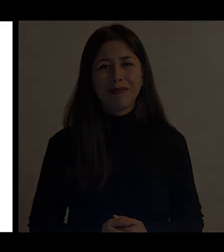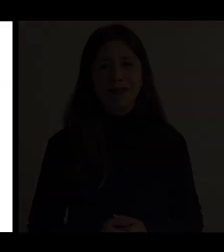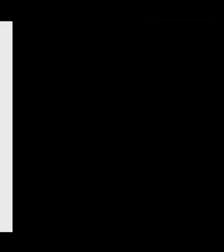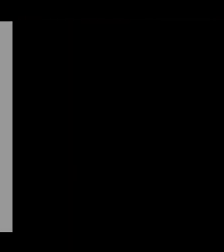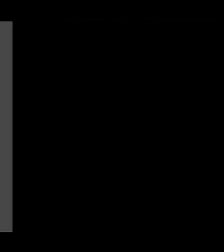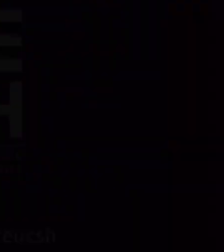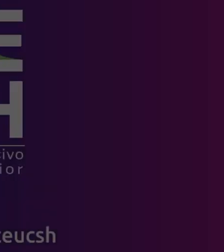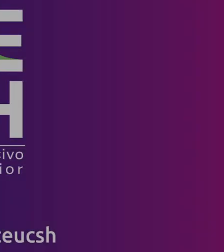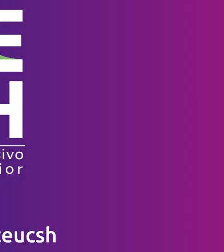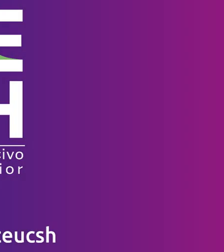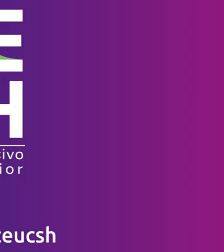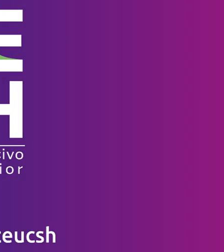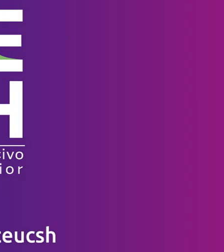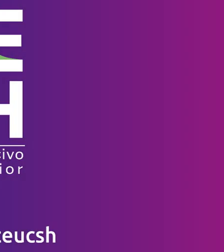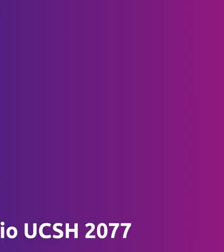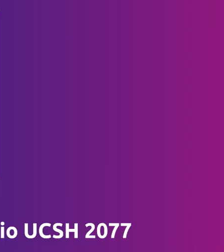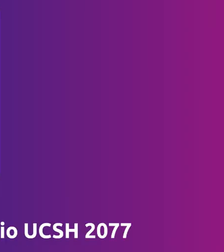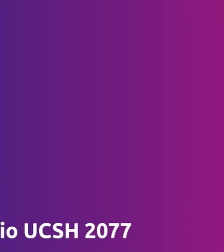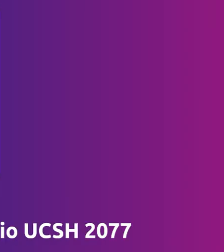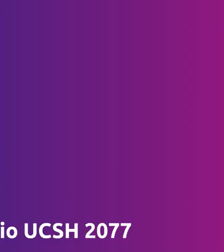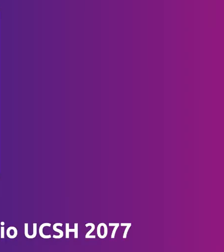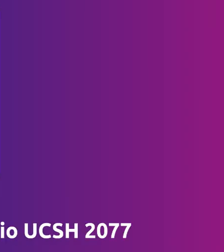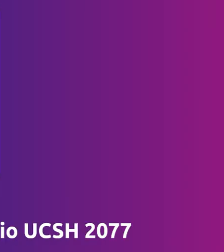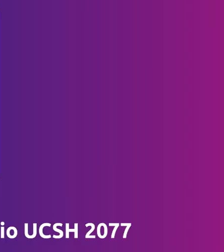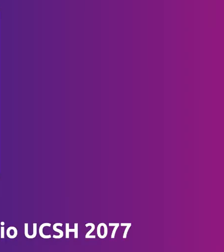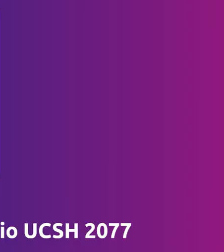KAYO KAYO KAYO KAYO KAYO KAYO